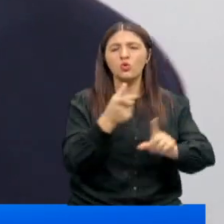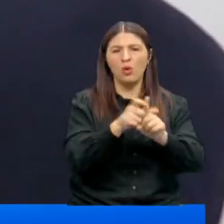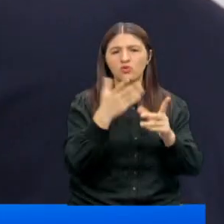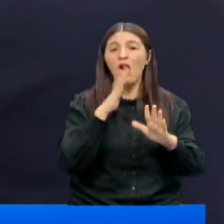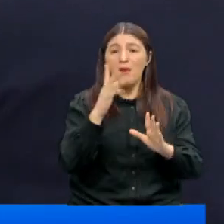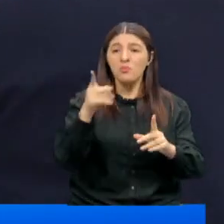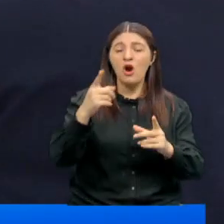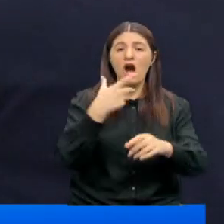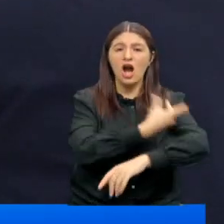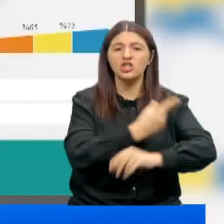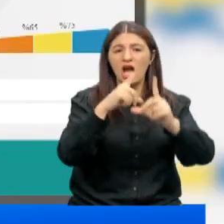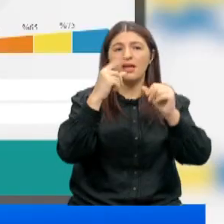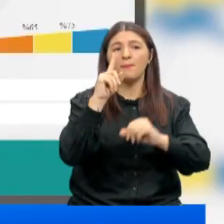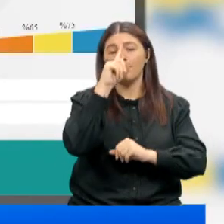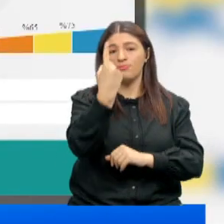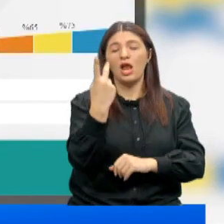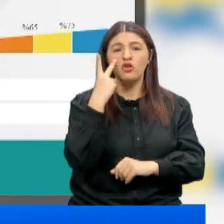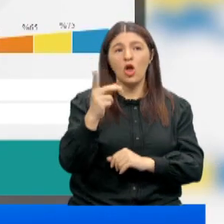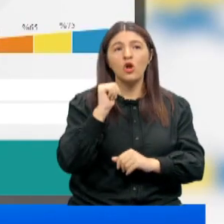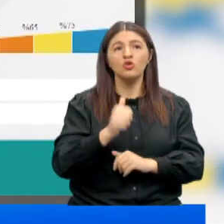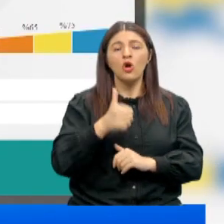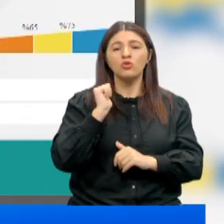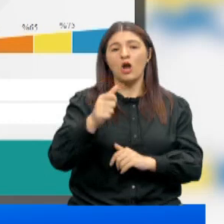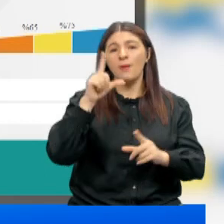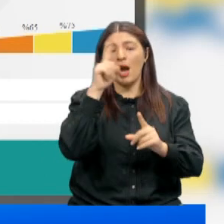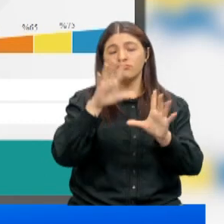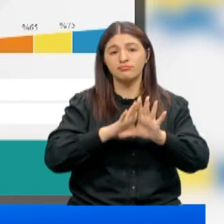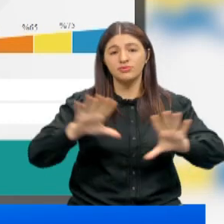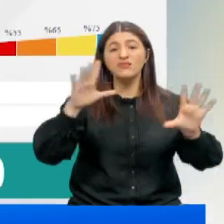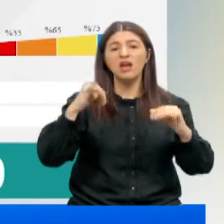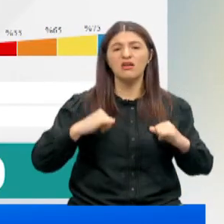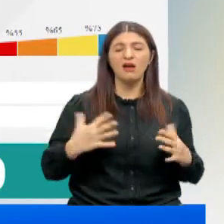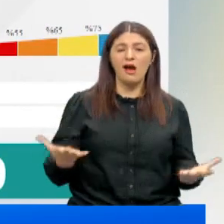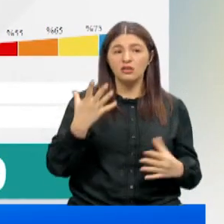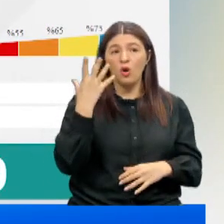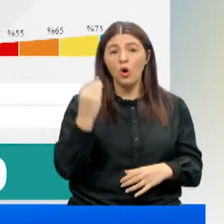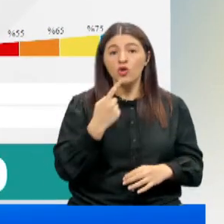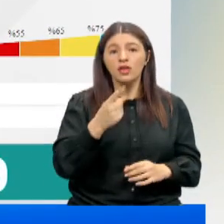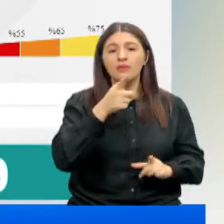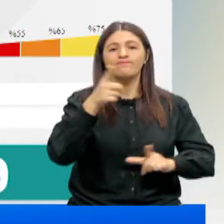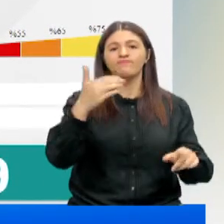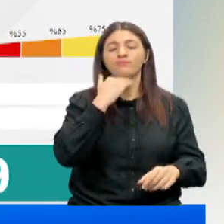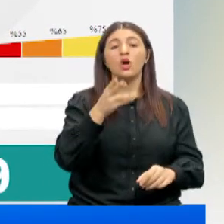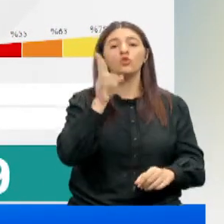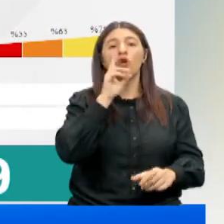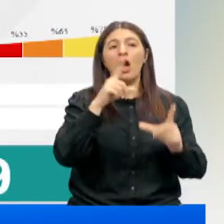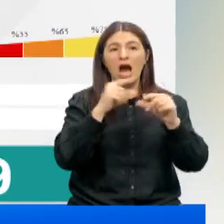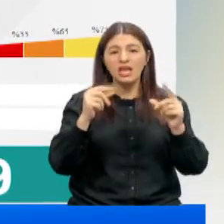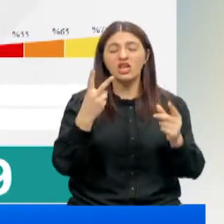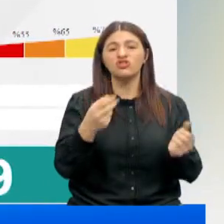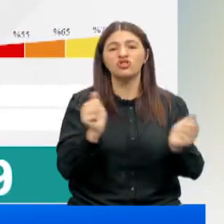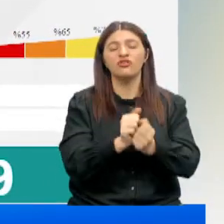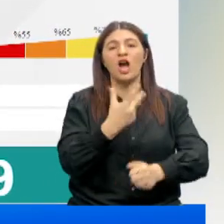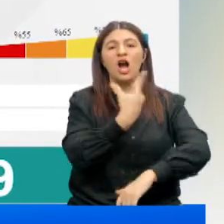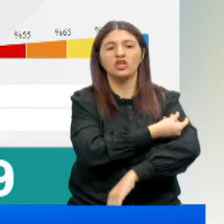açıklanan aşı haritası tek doza göre. Günden güne maviye boyandı. Doktorlar rehavete yol açar dedi, sesini duyuramadı. Sonunda haritada çift